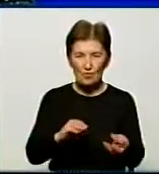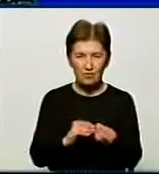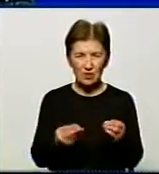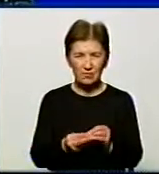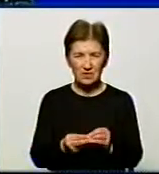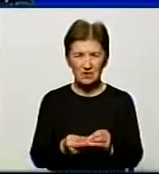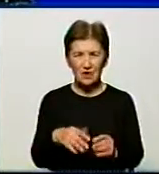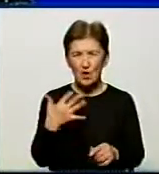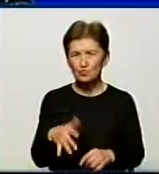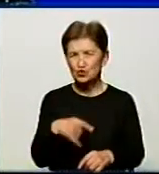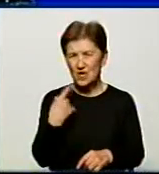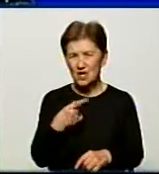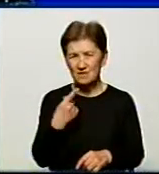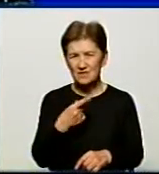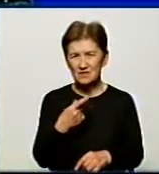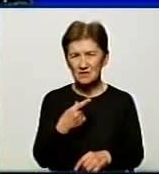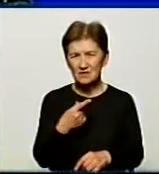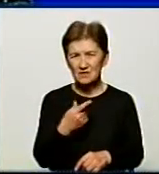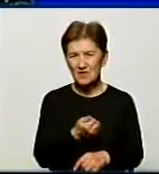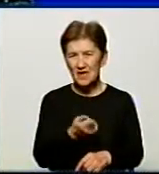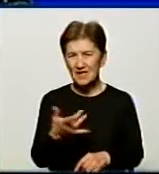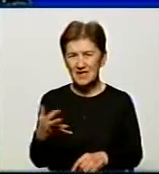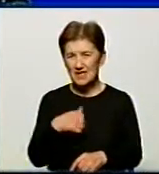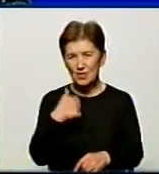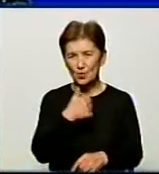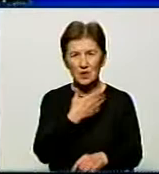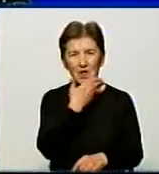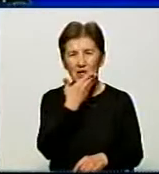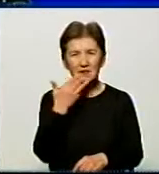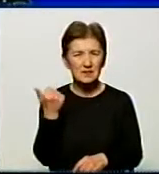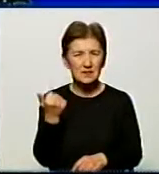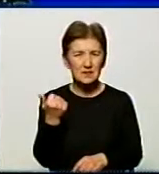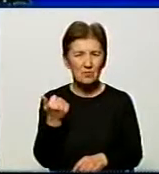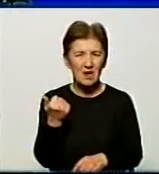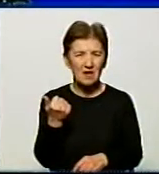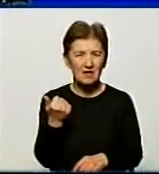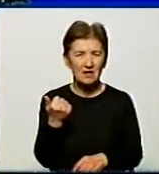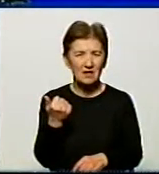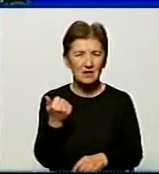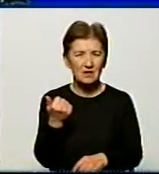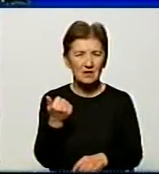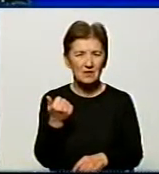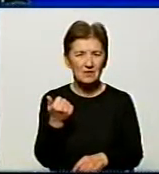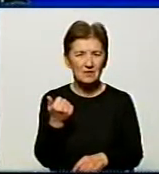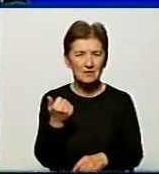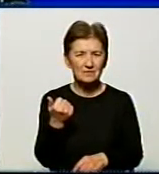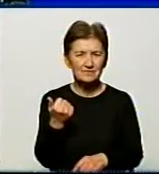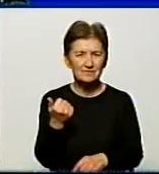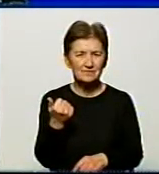і це ми вже говоримо, мабуть, скільки років, немає своєго